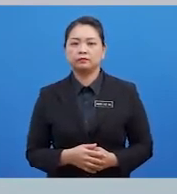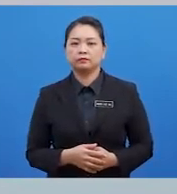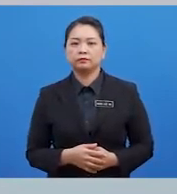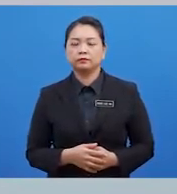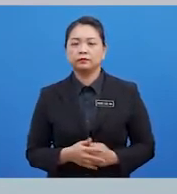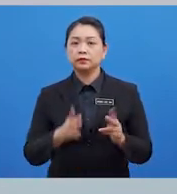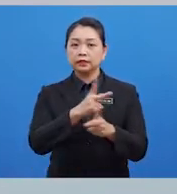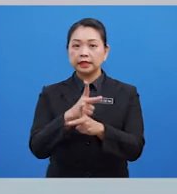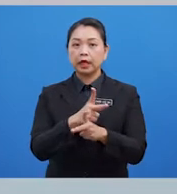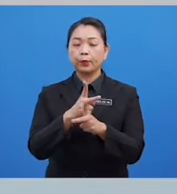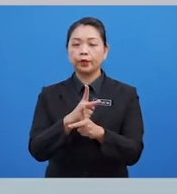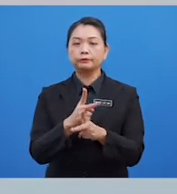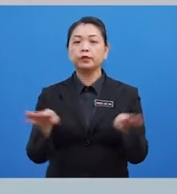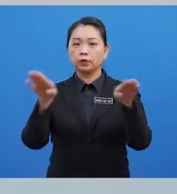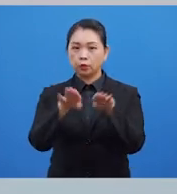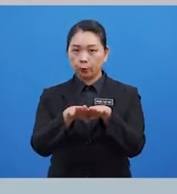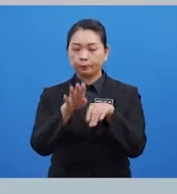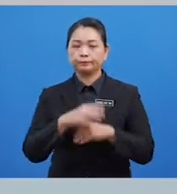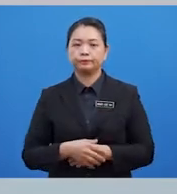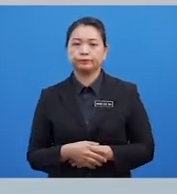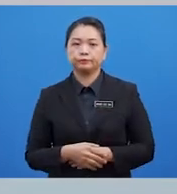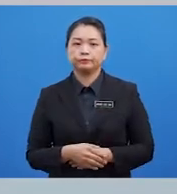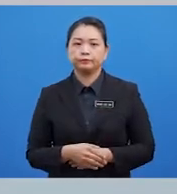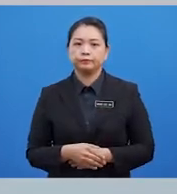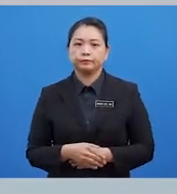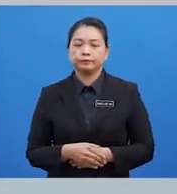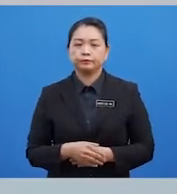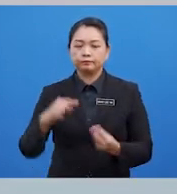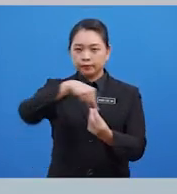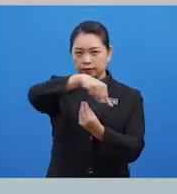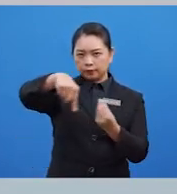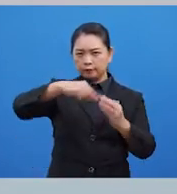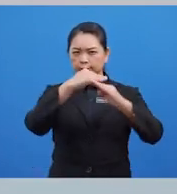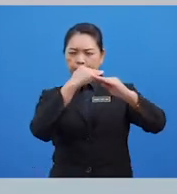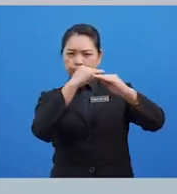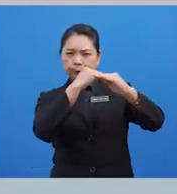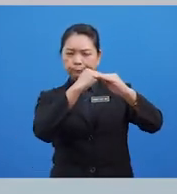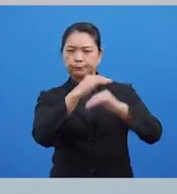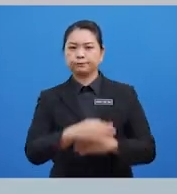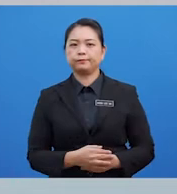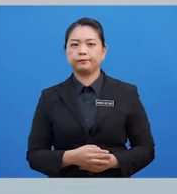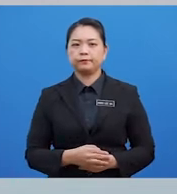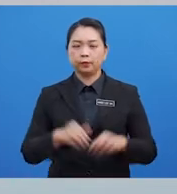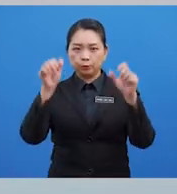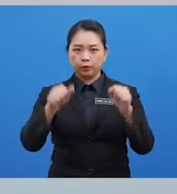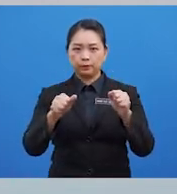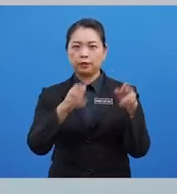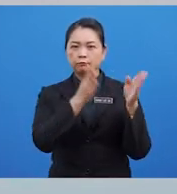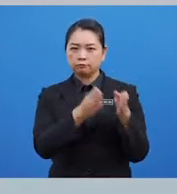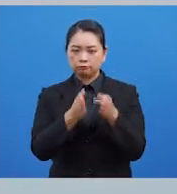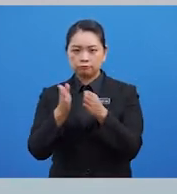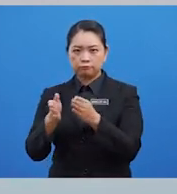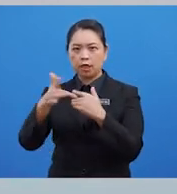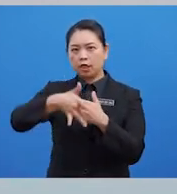Ialah Kemahiran Terkawal Atau Yang Terkutup Adalah Di bawah Persekitaran Stabil Ia